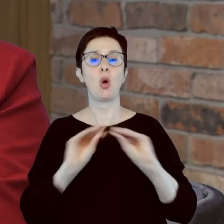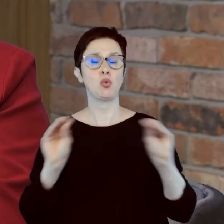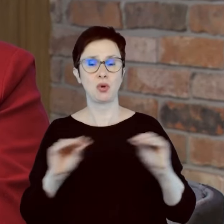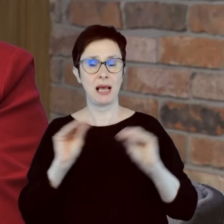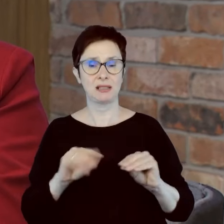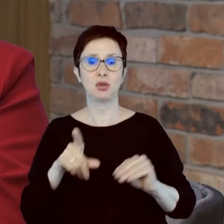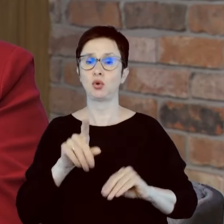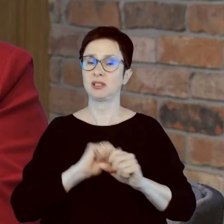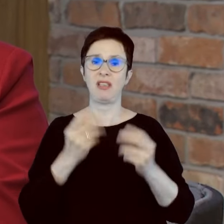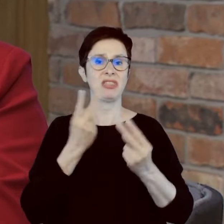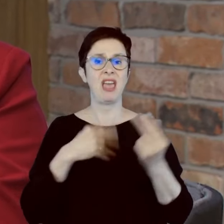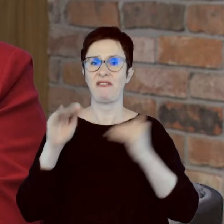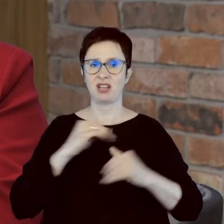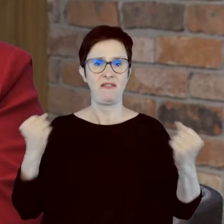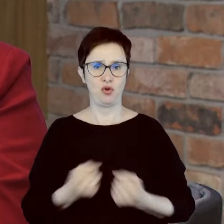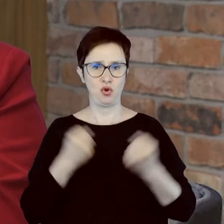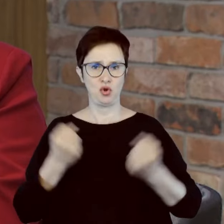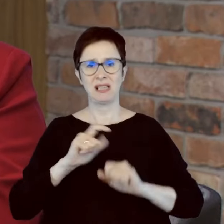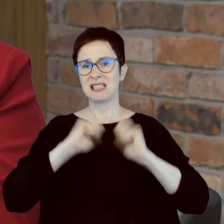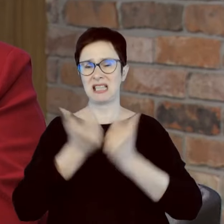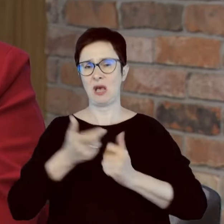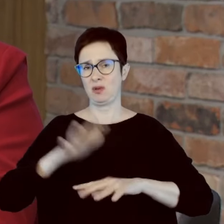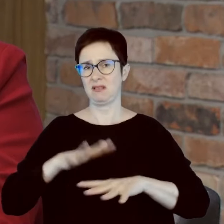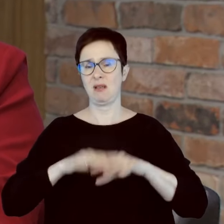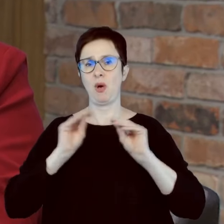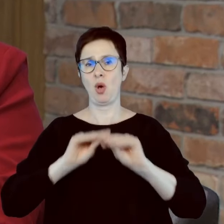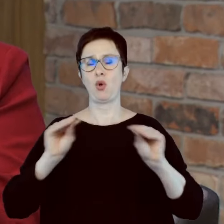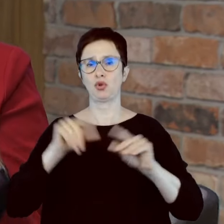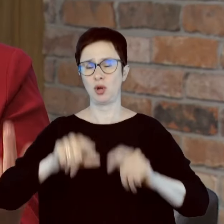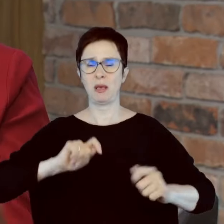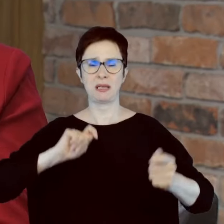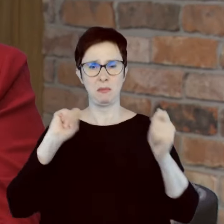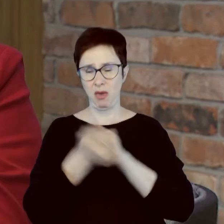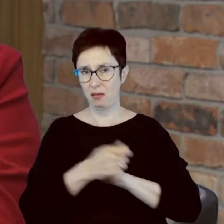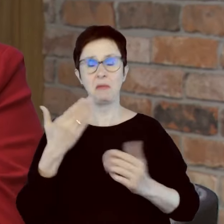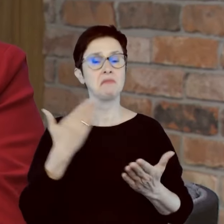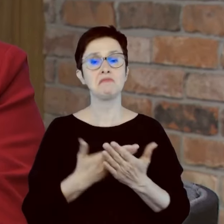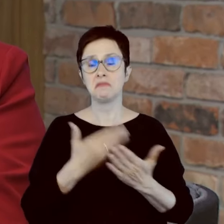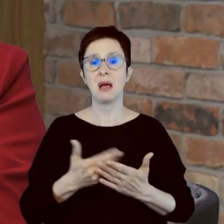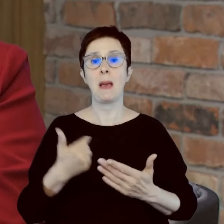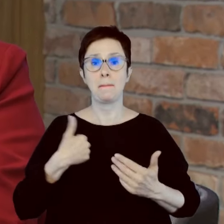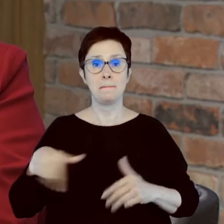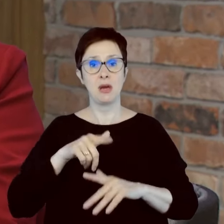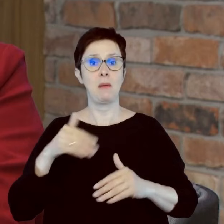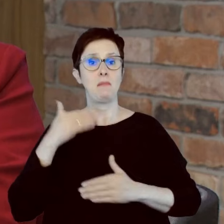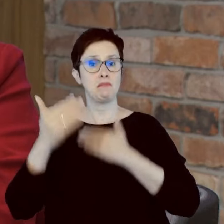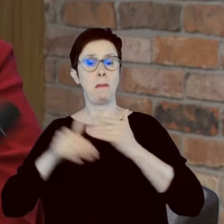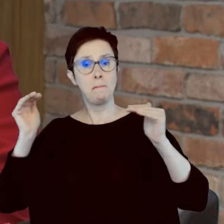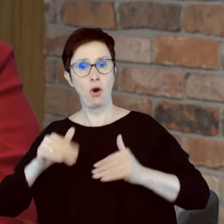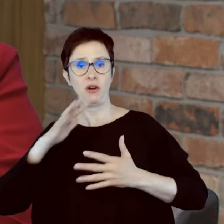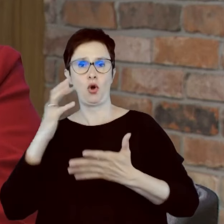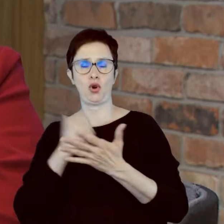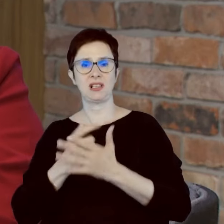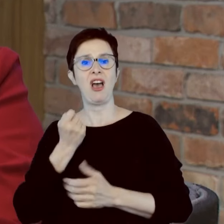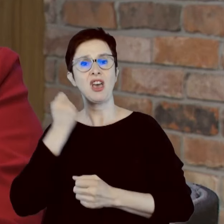największy teraz wysiłek, żeby cały system edukacyjny właśnie zmienić po to, żebyśmy mogli korzystać z tych innowacji cyfrowych.